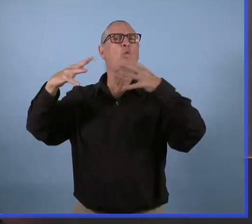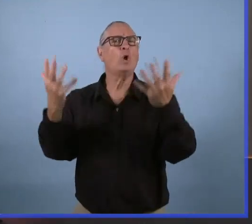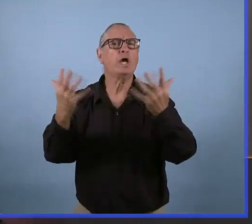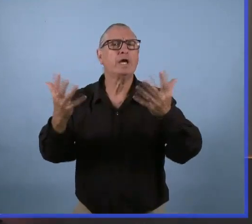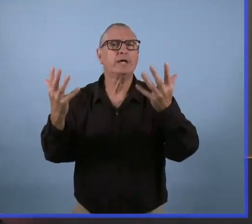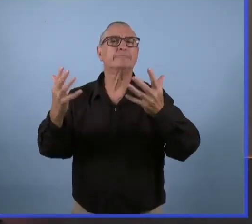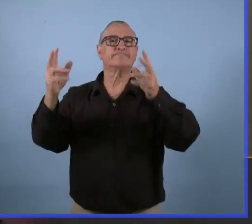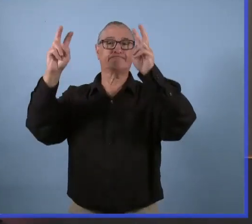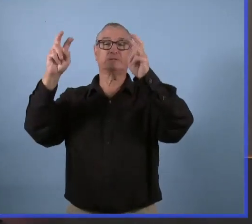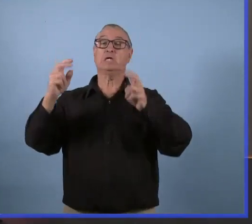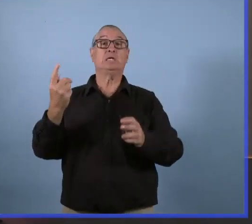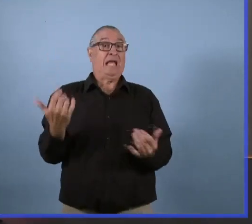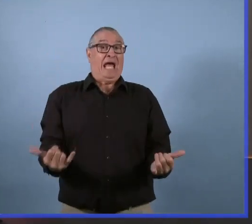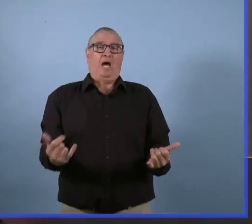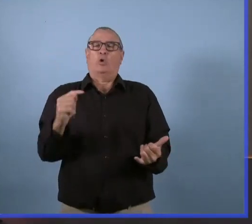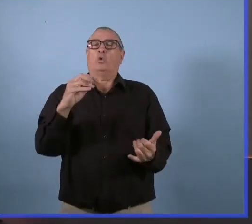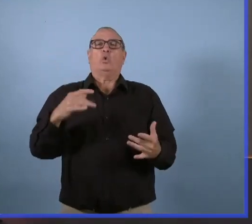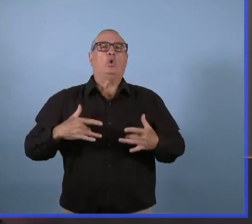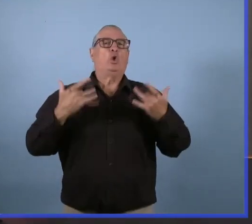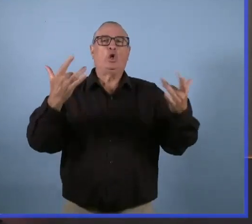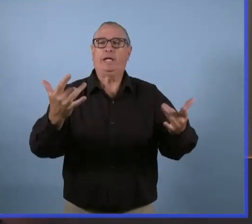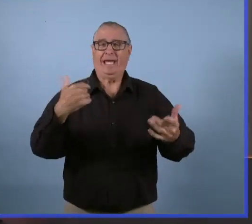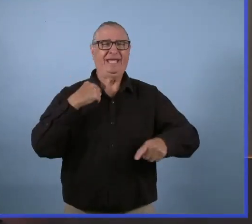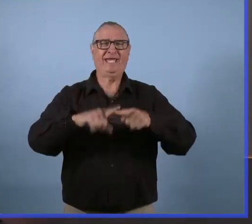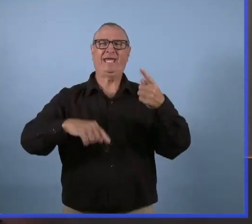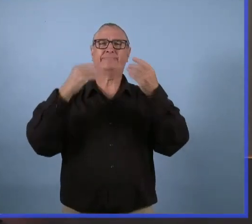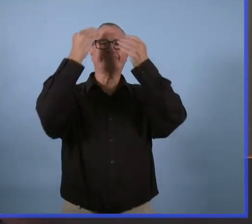Mais c'est trop tôt. On n'a pas les renseignements.